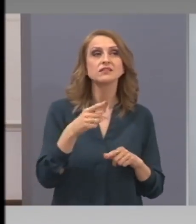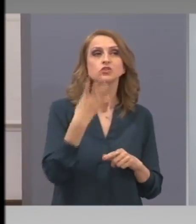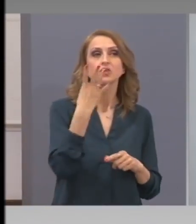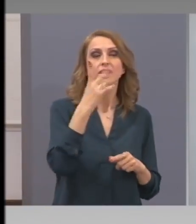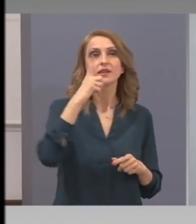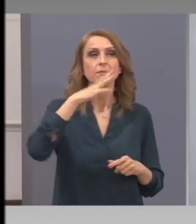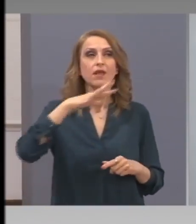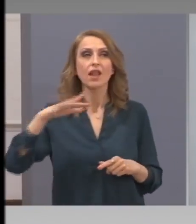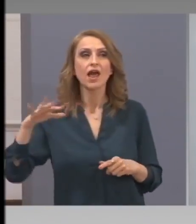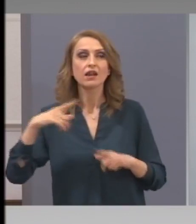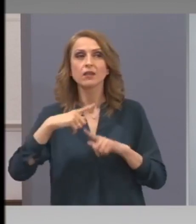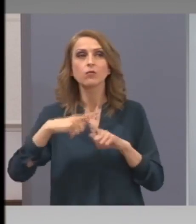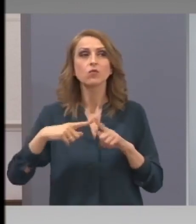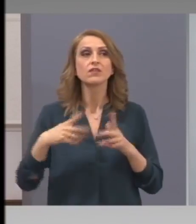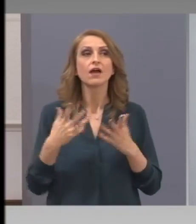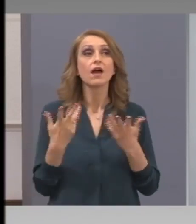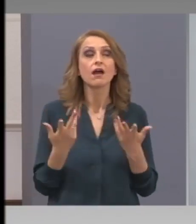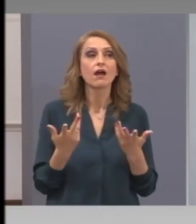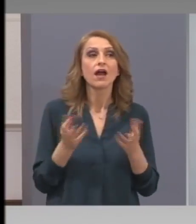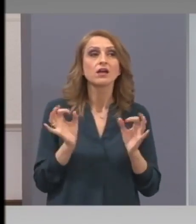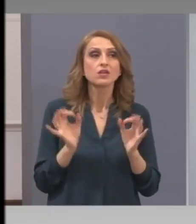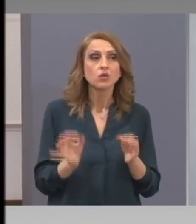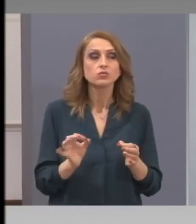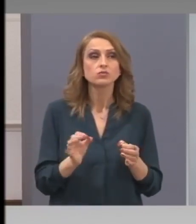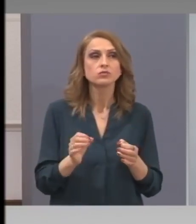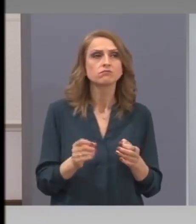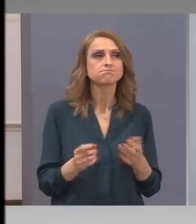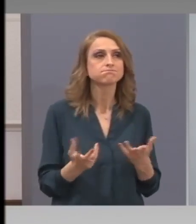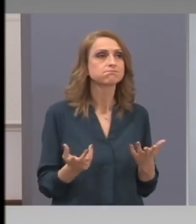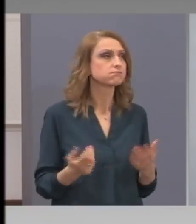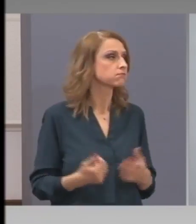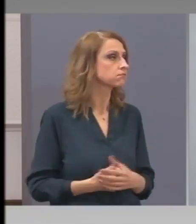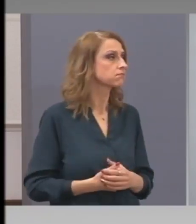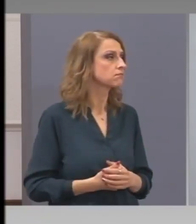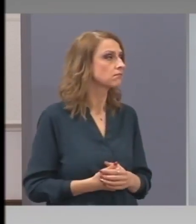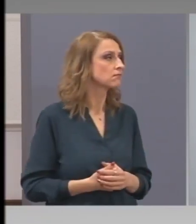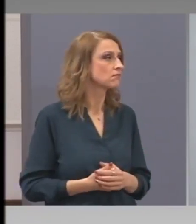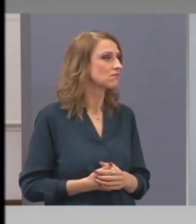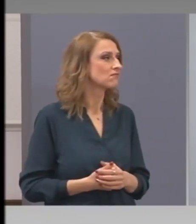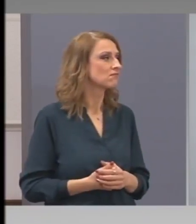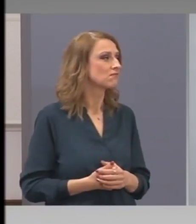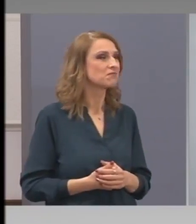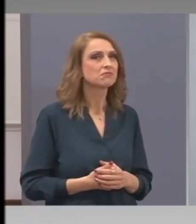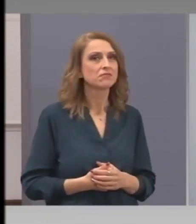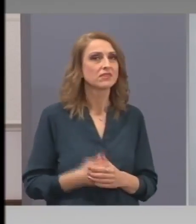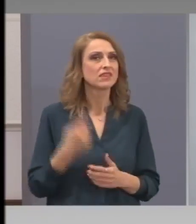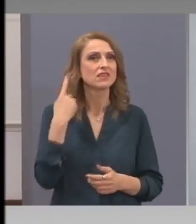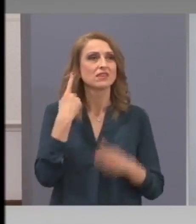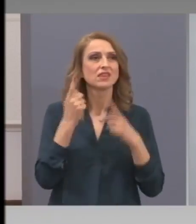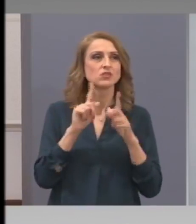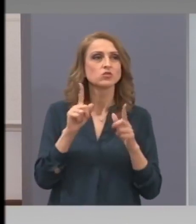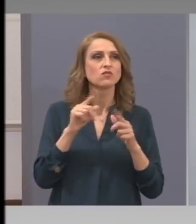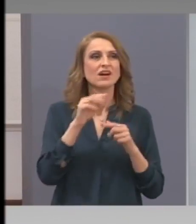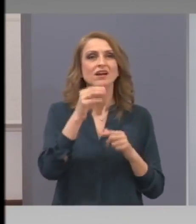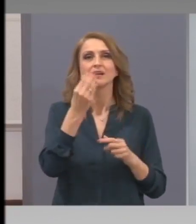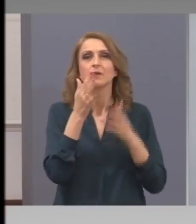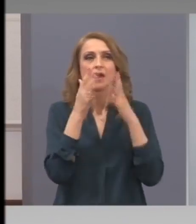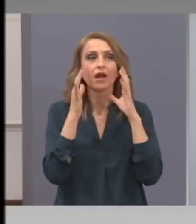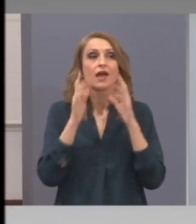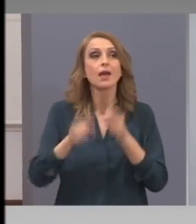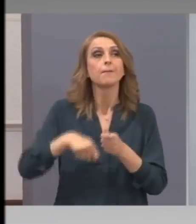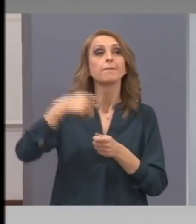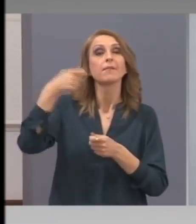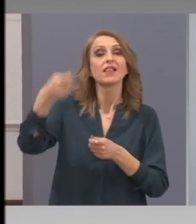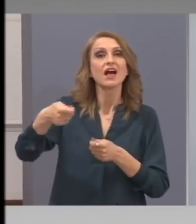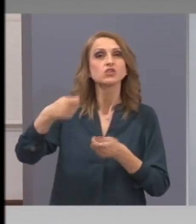могат да се използват,.е. по какъв начин точно ще достигат... За момент само да го дръпнеш, аз поне чуха койко от колегите. Чу да го... Плащането на